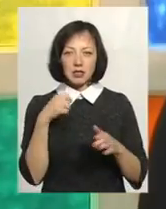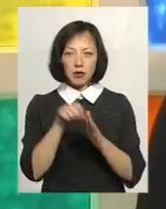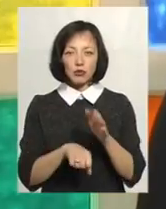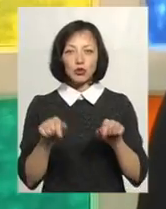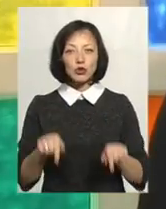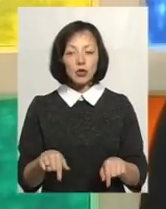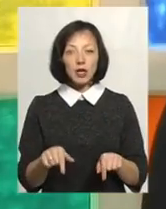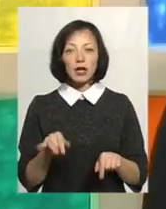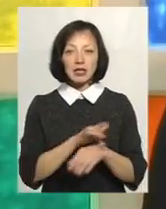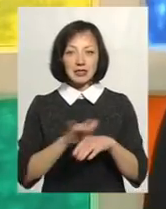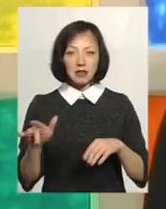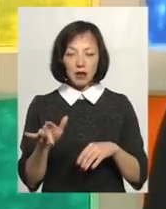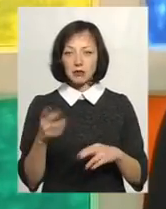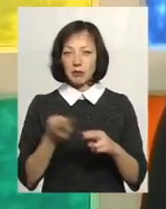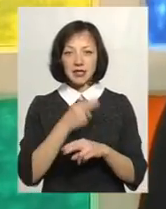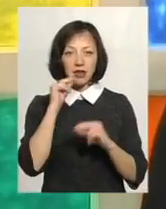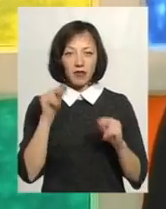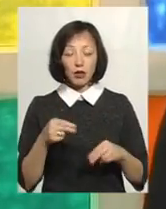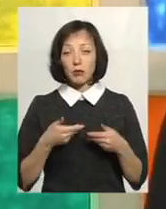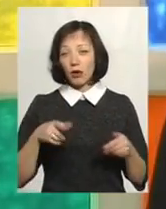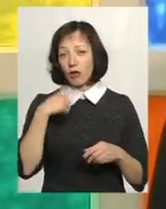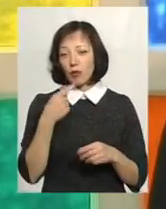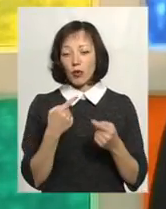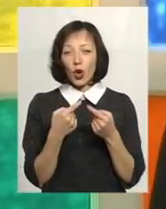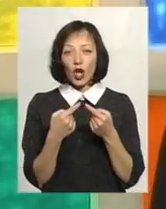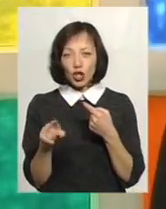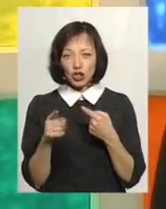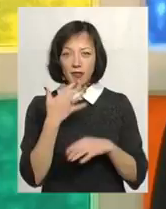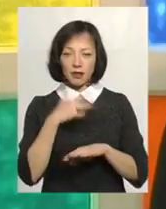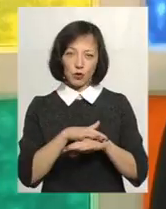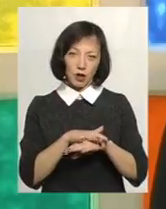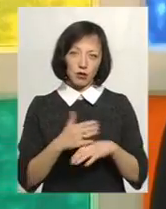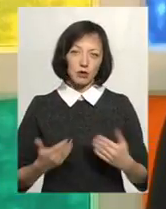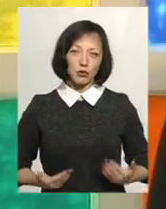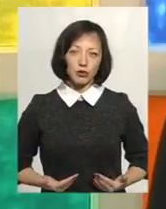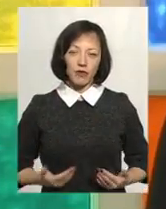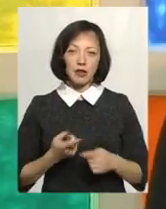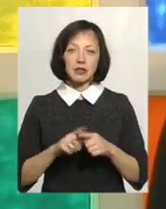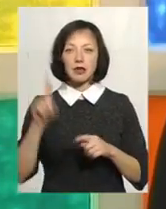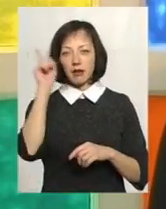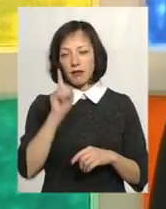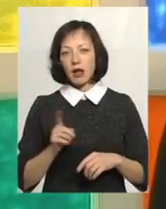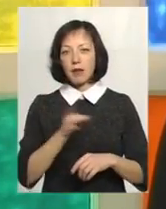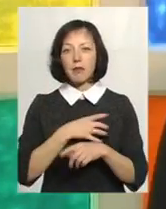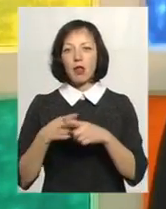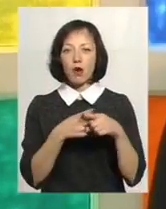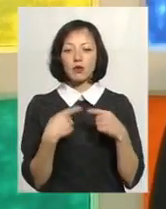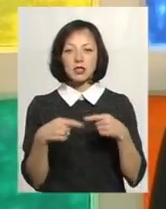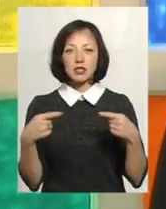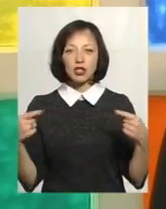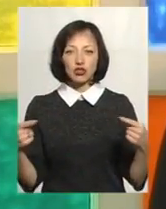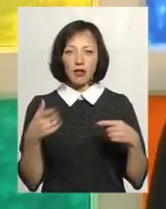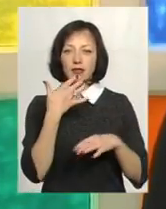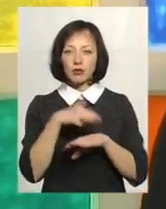страчені безневинно. Ми говоримо про інші національності, які проживали. Це євреї, це білоруси, це інші